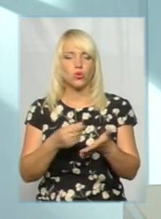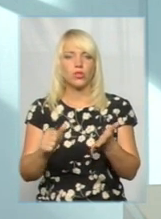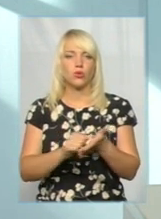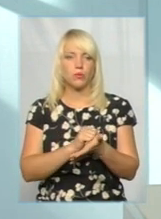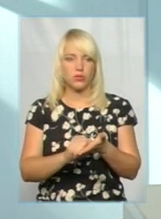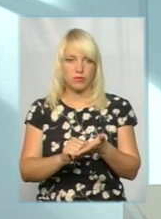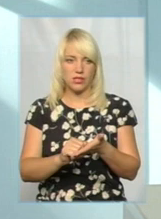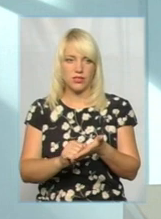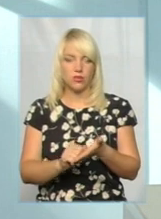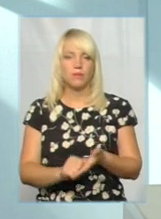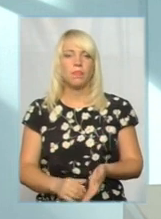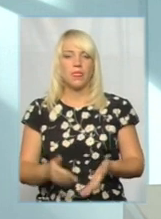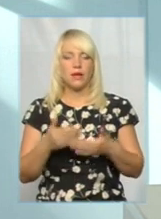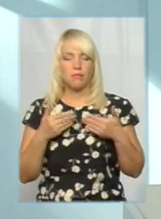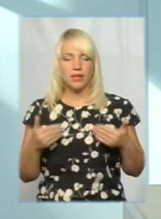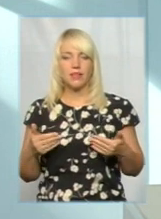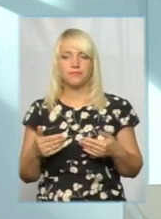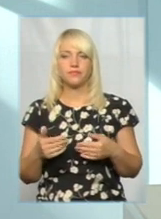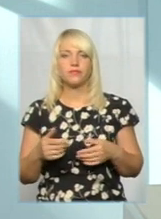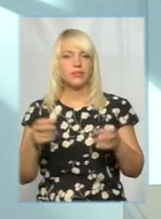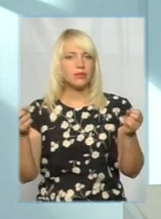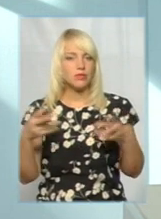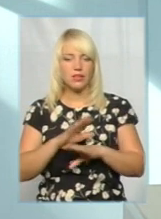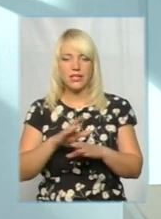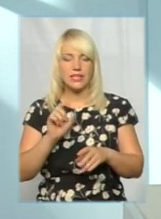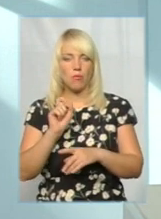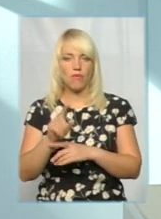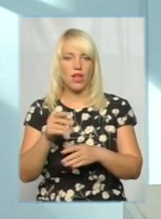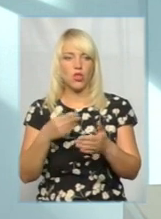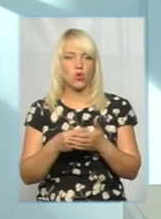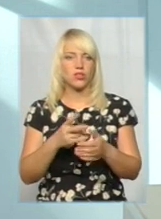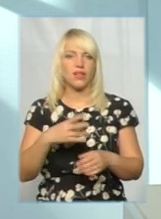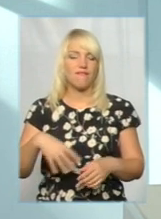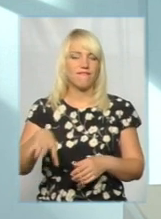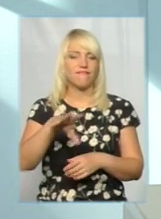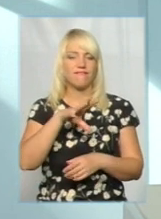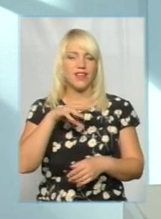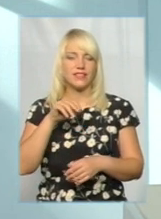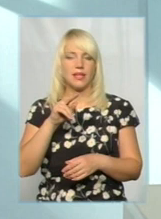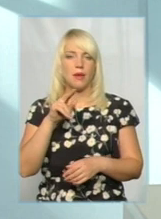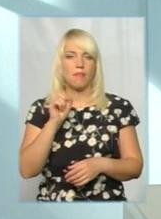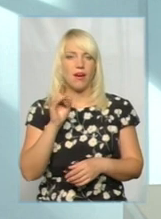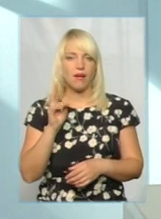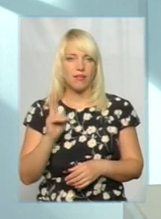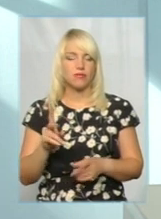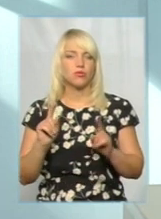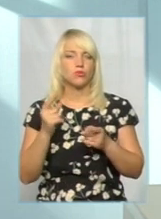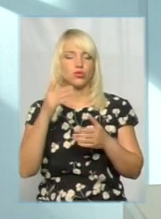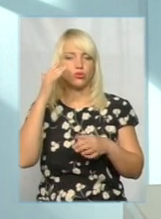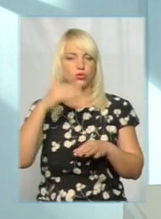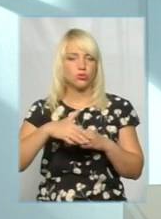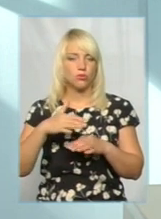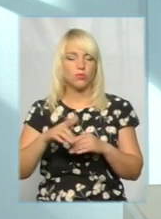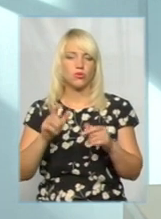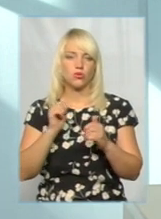кошторису. Ми свідомо не замовляли кошторис зразу на весь парк, тому що розуміємо, що з кожним роком є